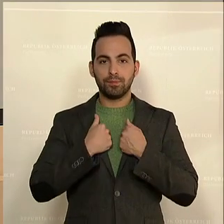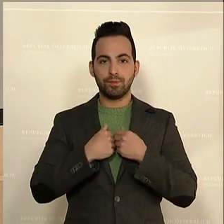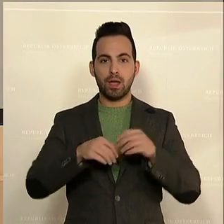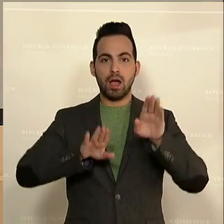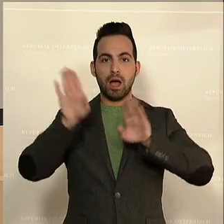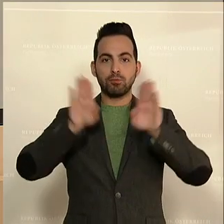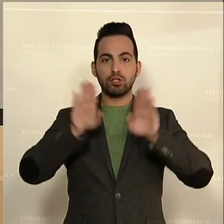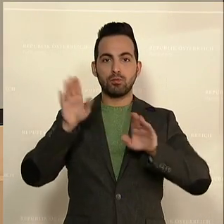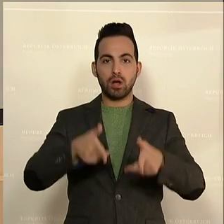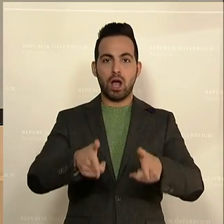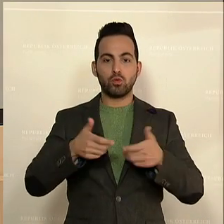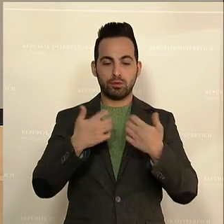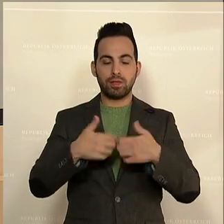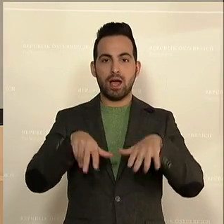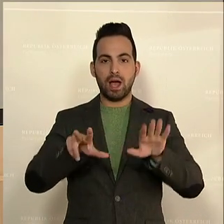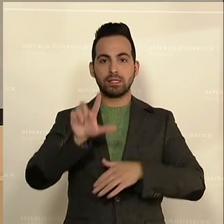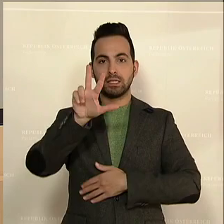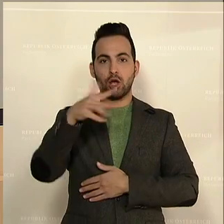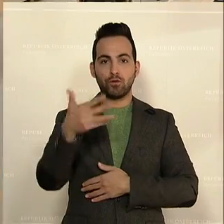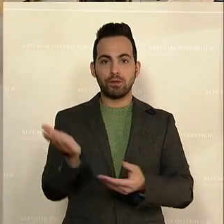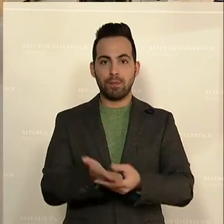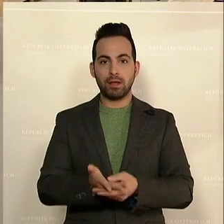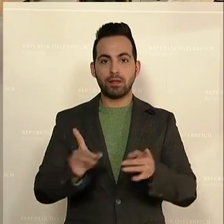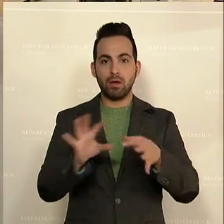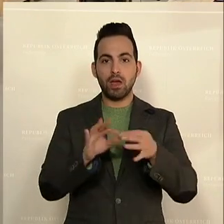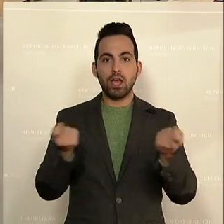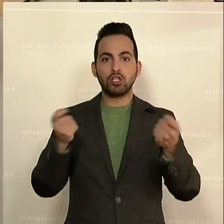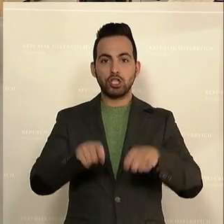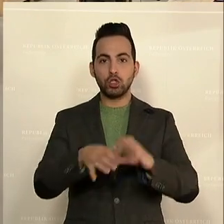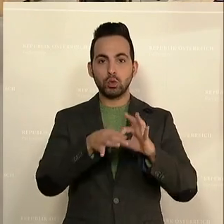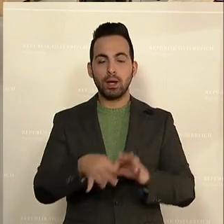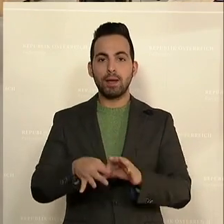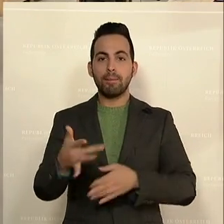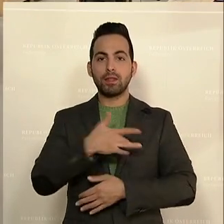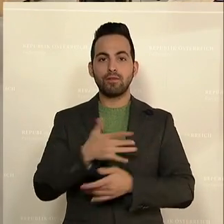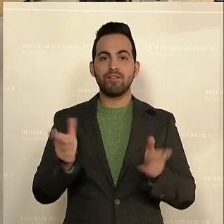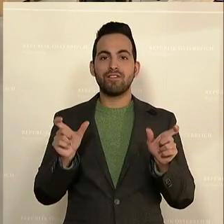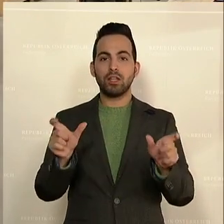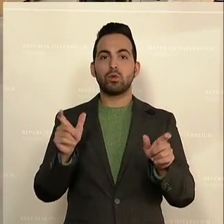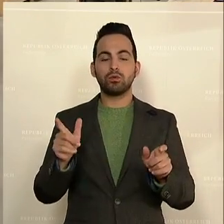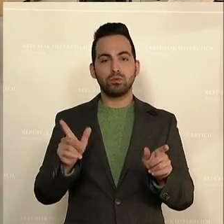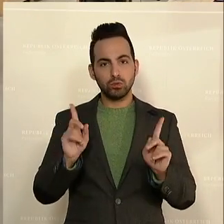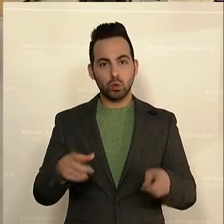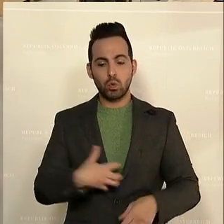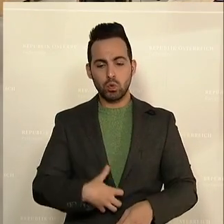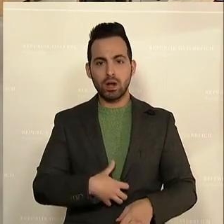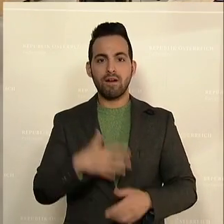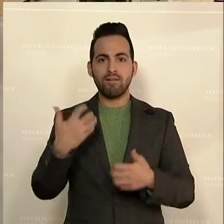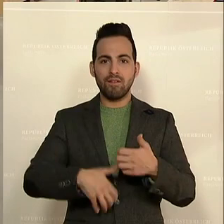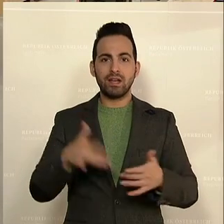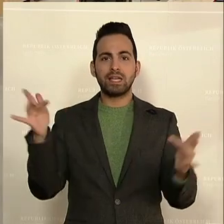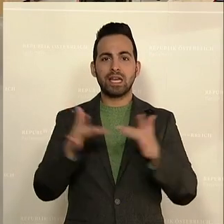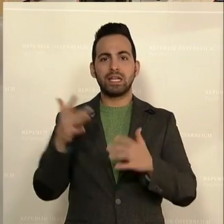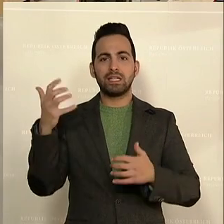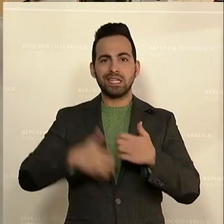Abstimmung, dem Ausschussbericht 1853 der Beilagen angeschlossen in Entschließung betreffend der Verhinderung von Hunger und Mangel als Kriegswaffe gegen die